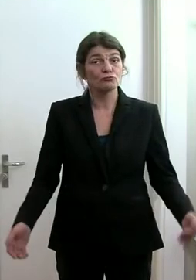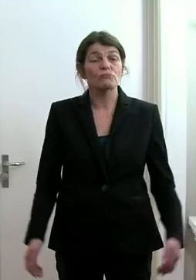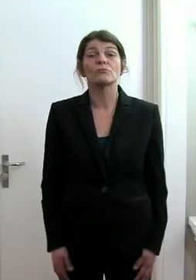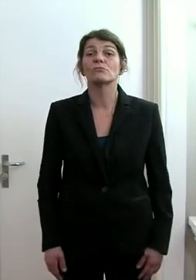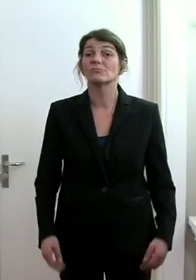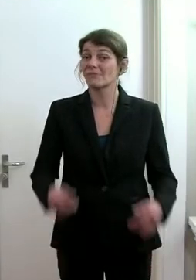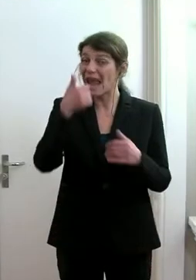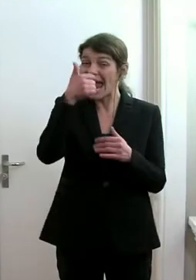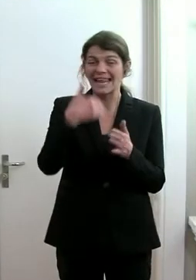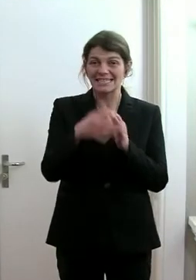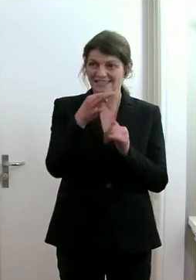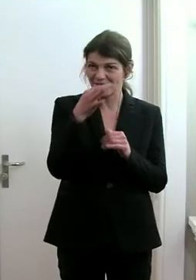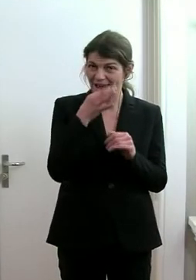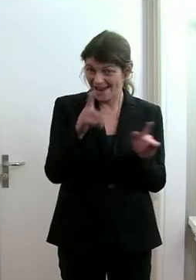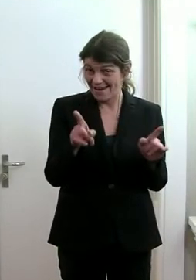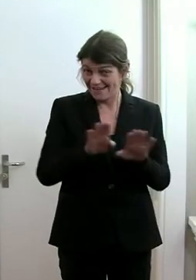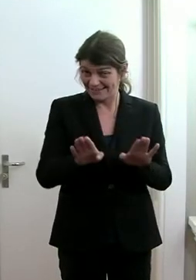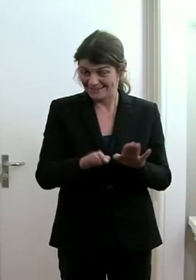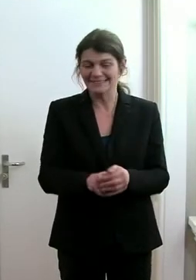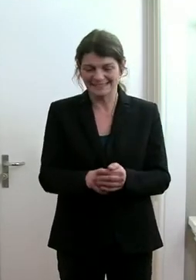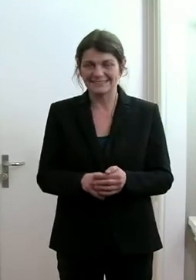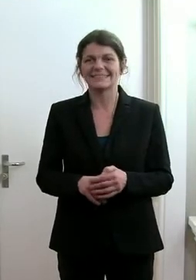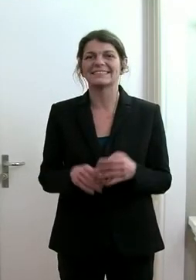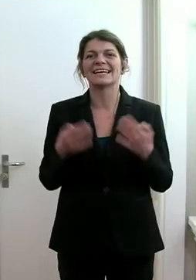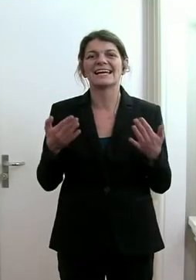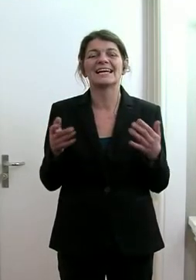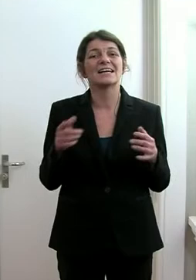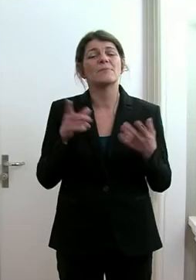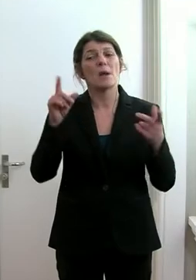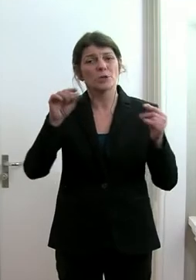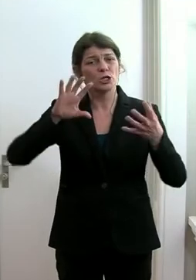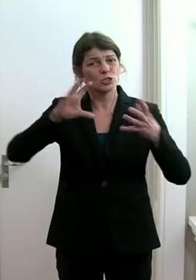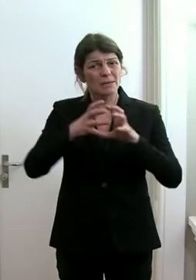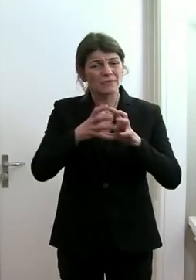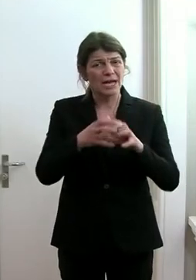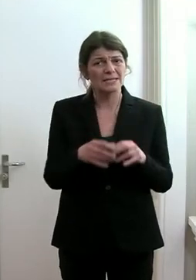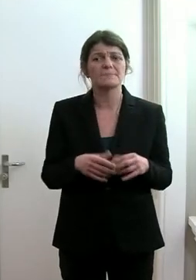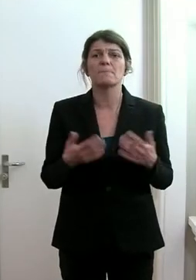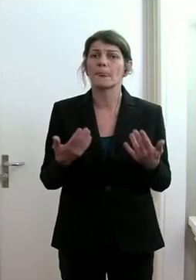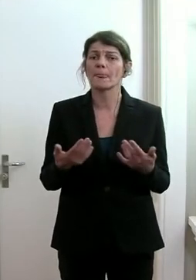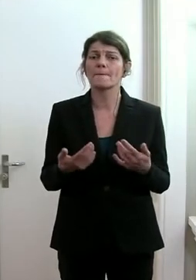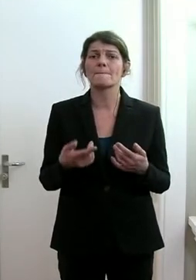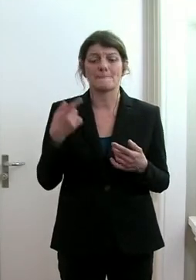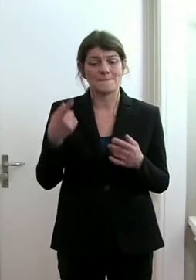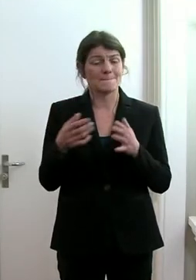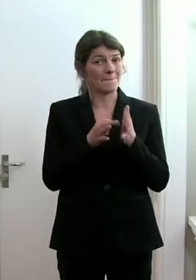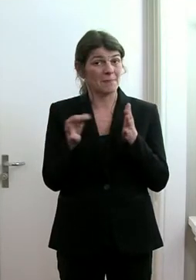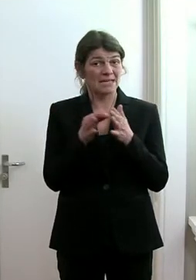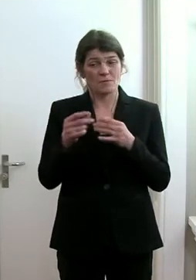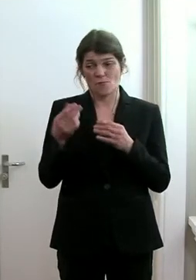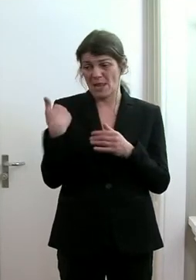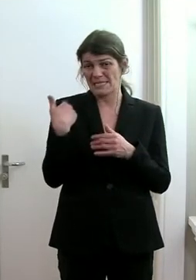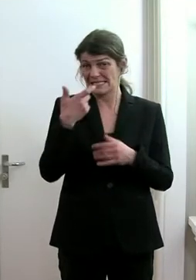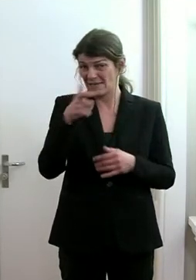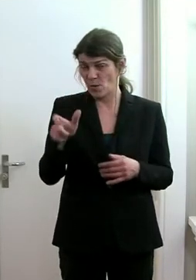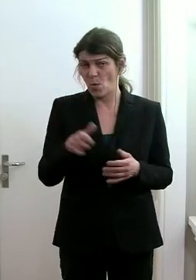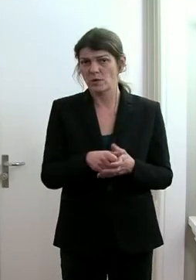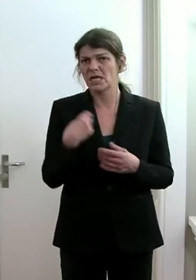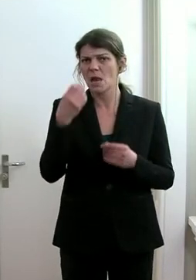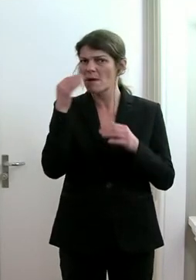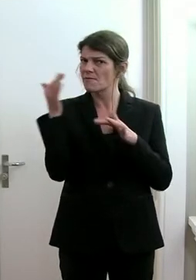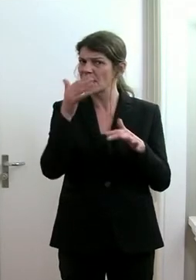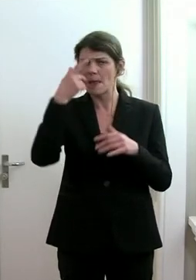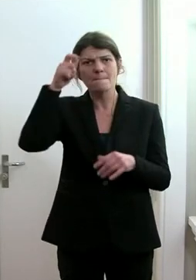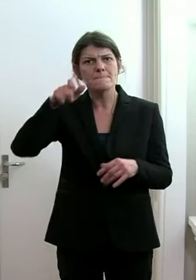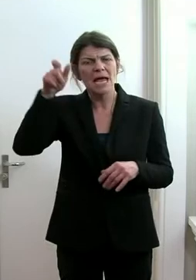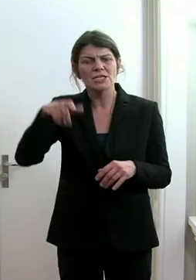Eine letzte noch. Okay, gut. Zusammengefasst einfach nochmal zu den Maßnahmen von letzter Woche. Ich glaube, viele Menschen